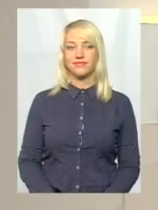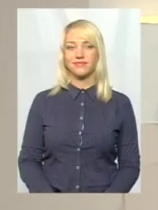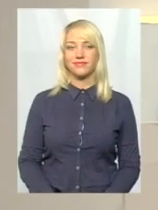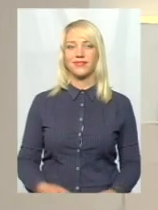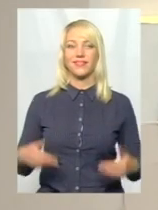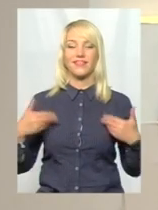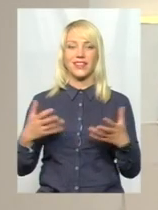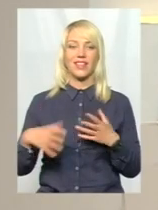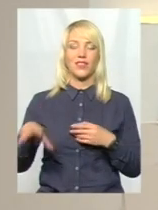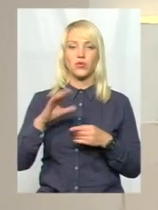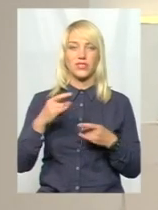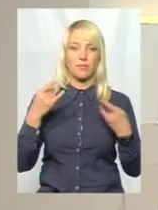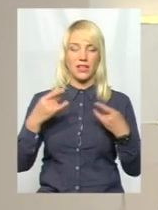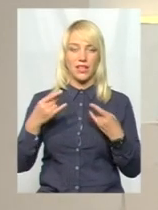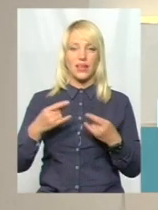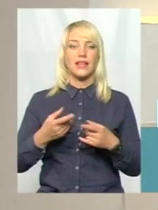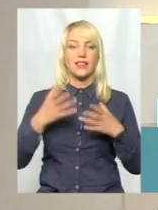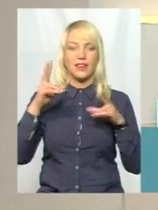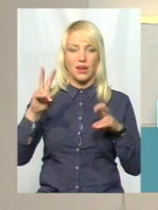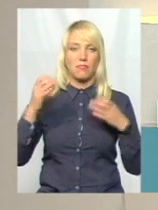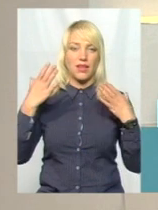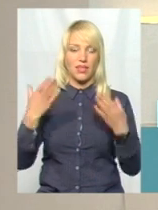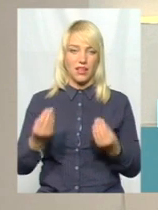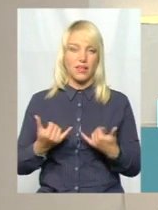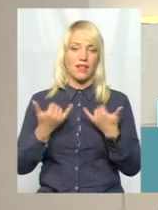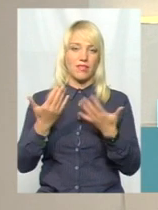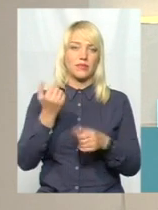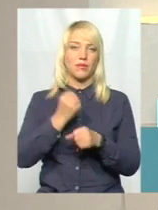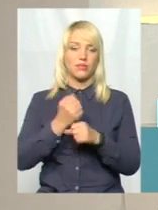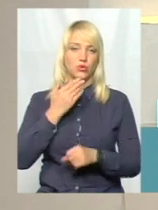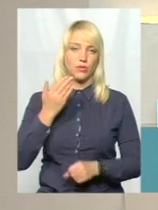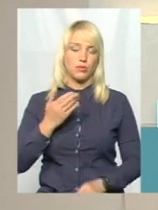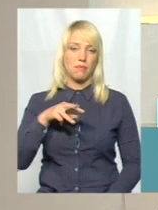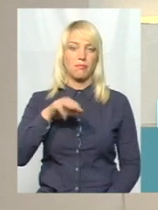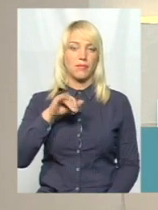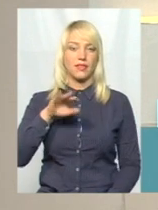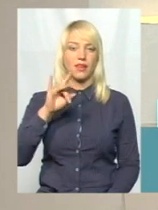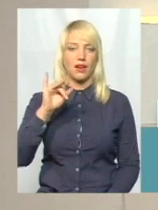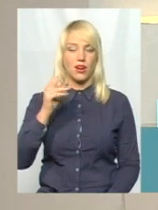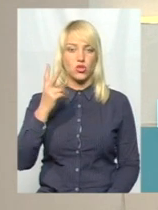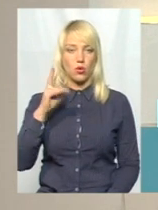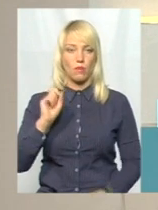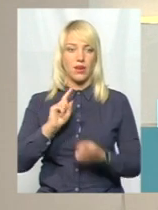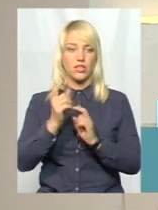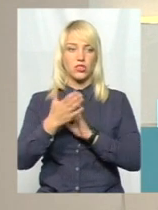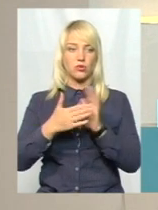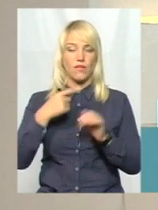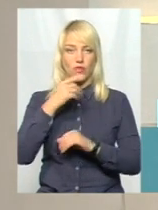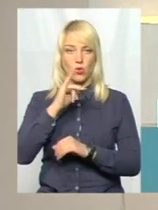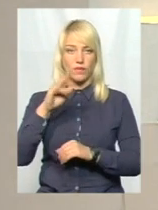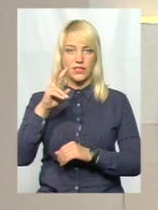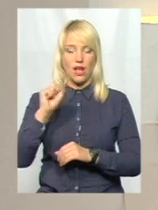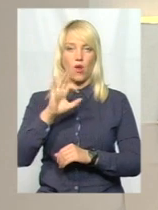Вітання усім на Суспільному Тема Дня. Сьогодні для вас у студії працює ведуча Інна Мітрашко, переклад на мову жестів Оксана Фіновська.